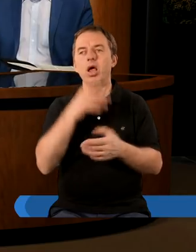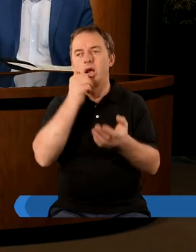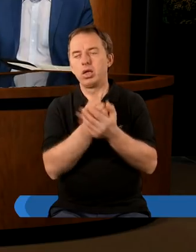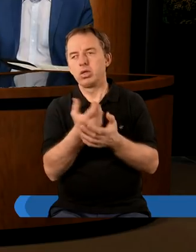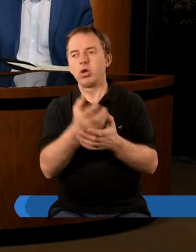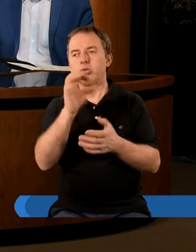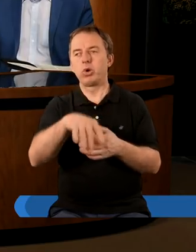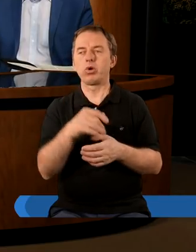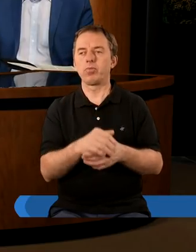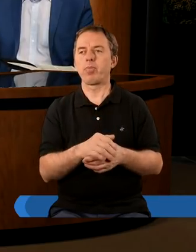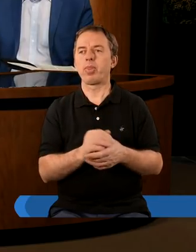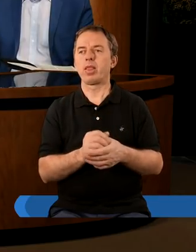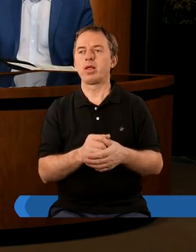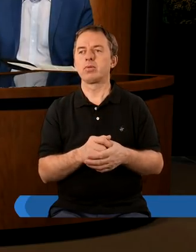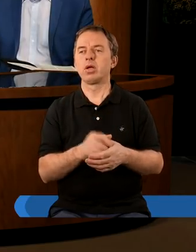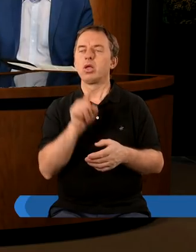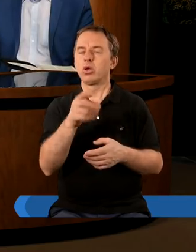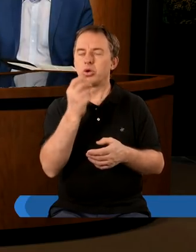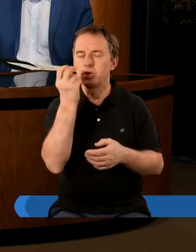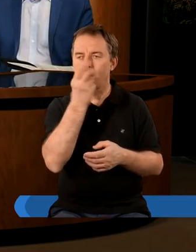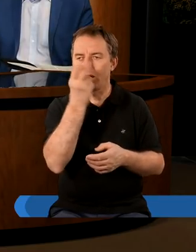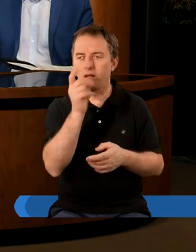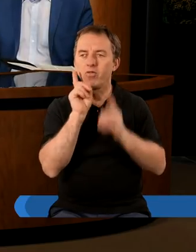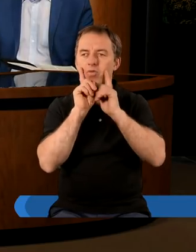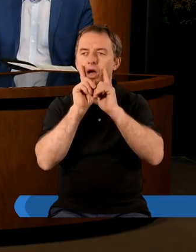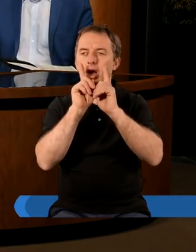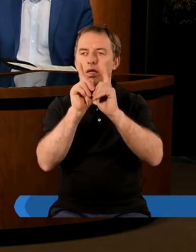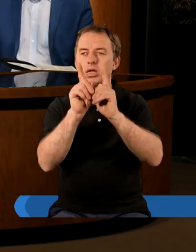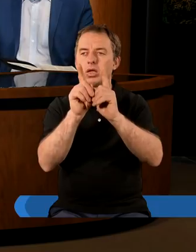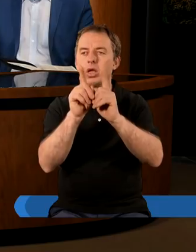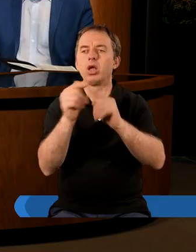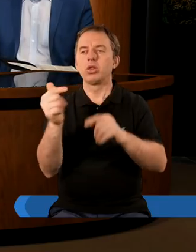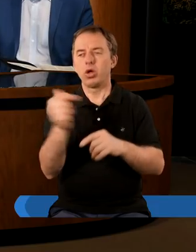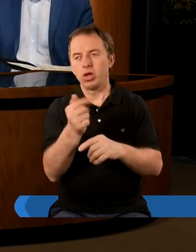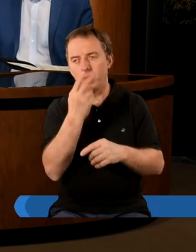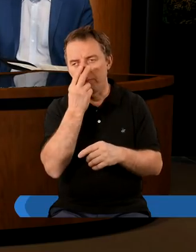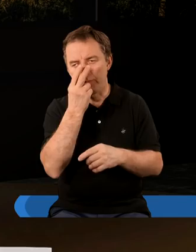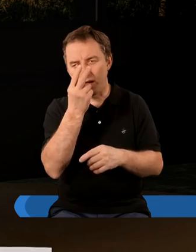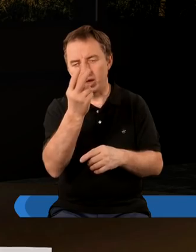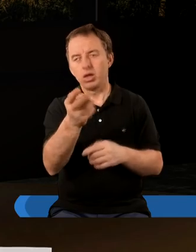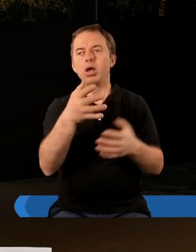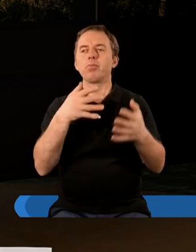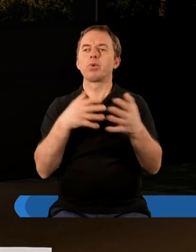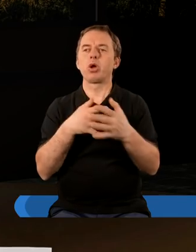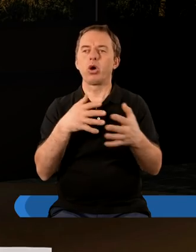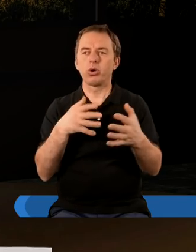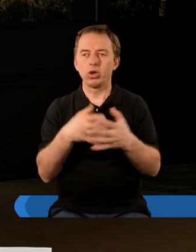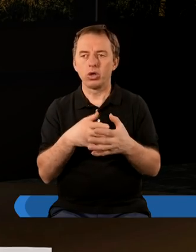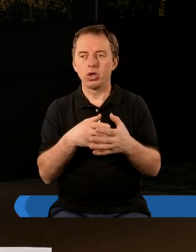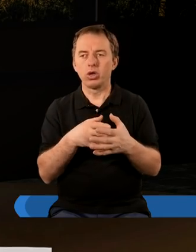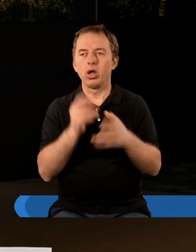o listy do zborów i co ciekawe to są faktycznie to jest dotyczy patrząc proroczo